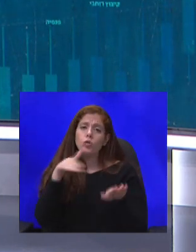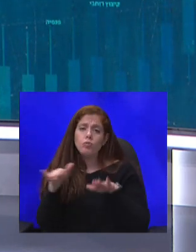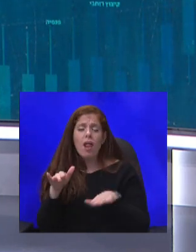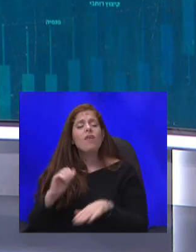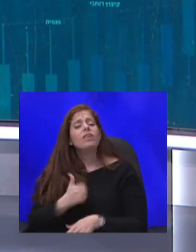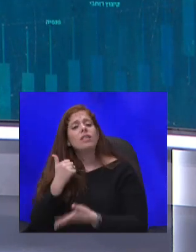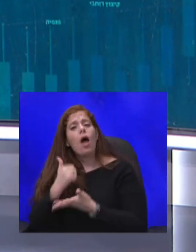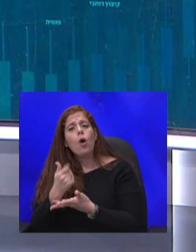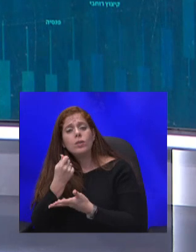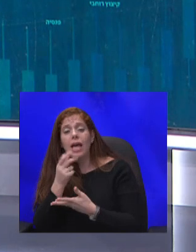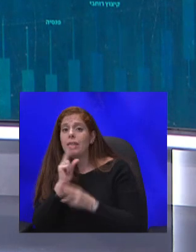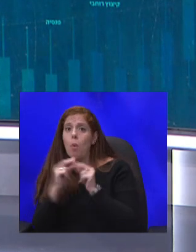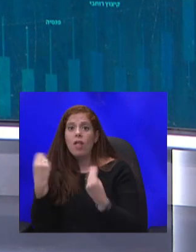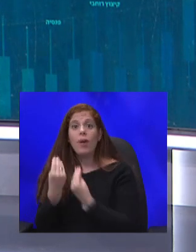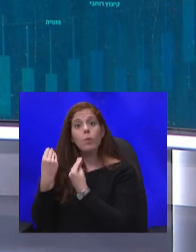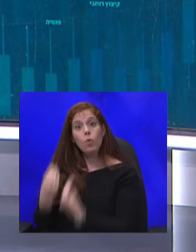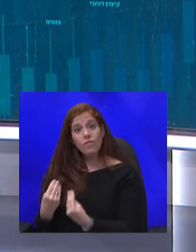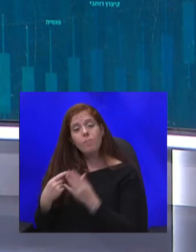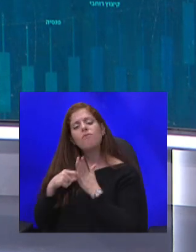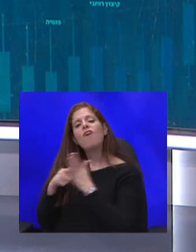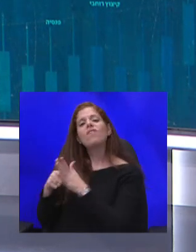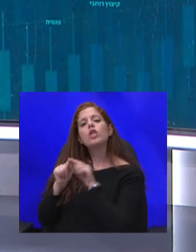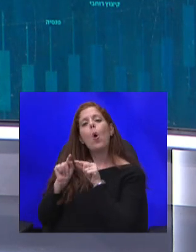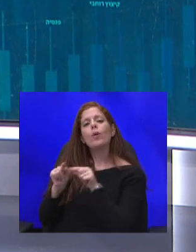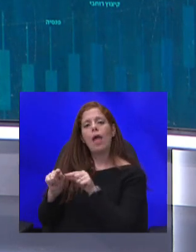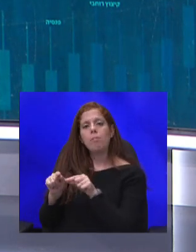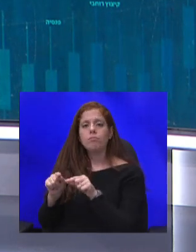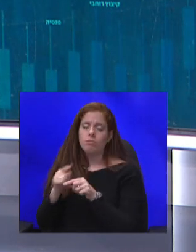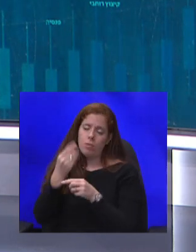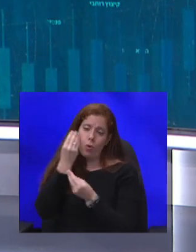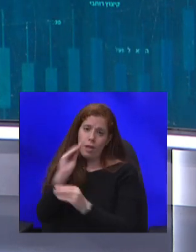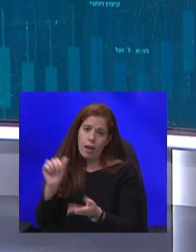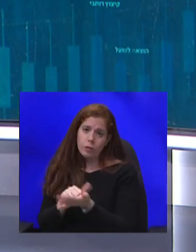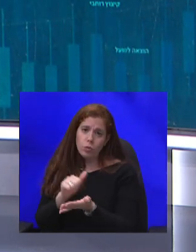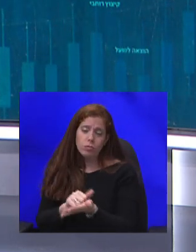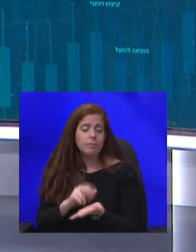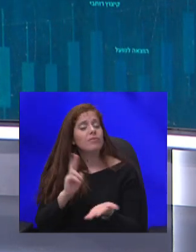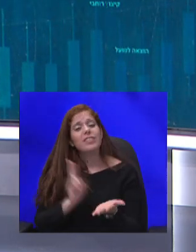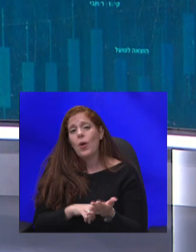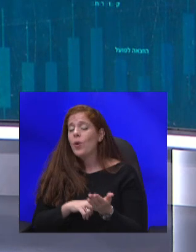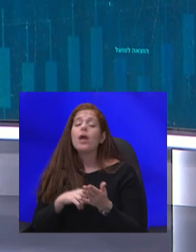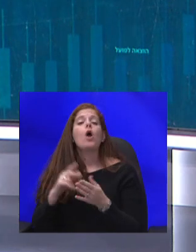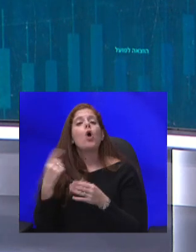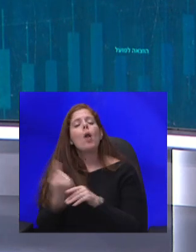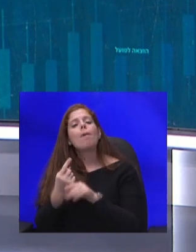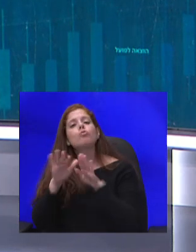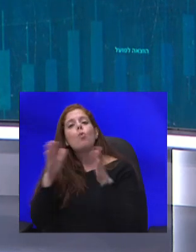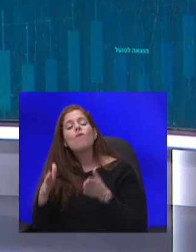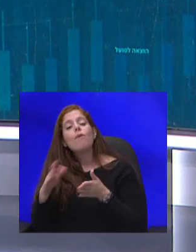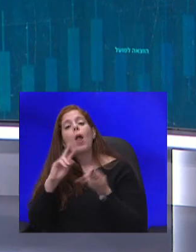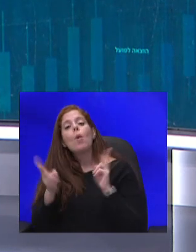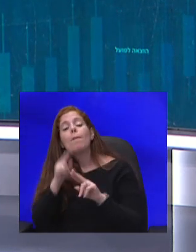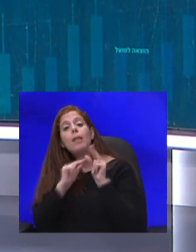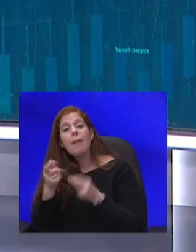והבליטו בעיקר אותם בהודעות שלהם לעיתונות. וזה נכון, בכל סקירה כזו של גוף בינלאומי על הכלכלה הישראלית, תמיד יהיו מילים טובות.